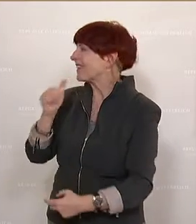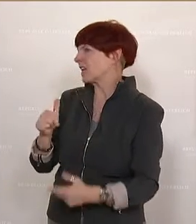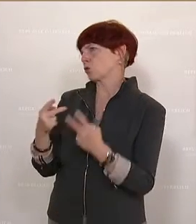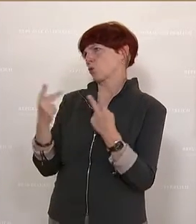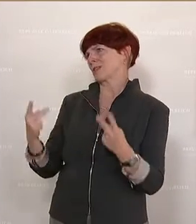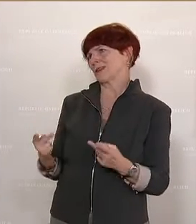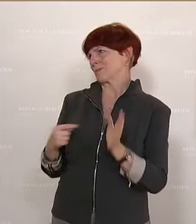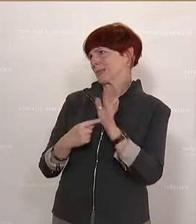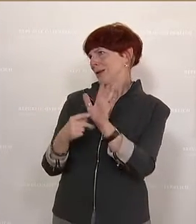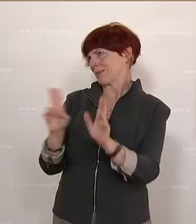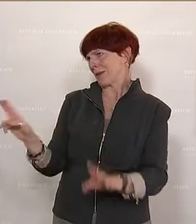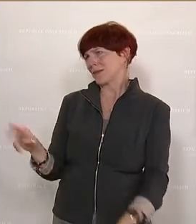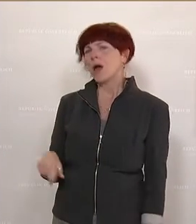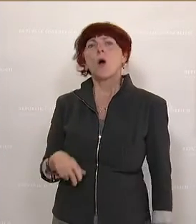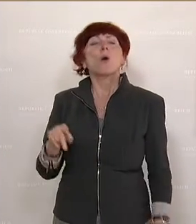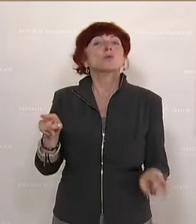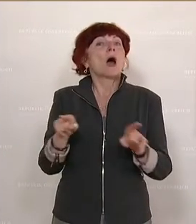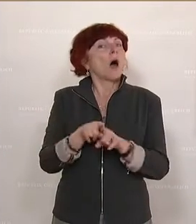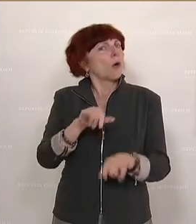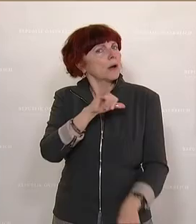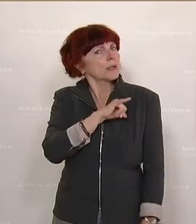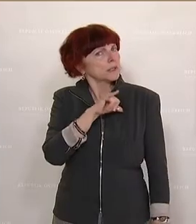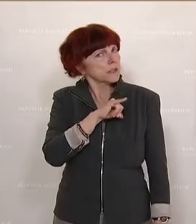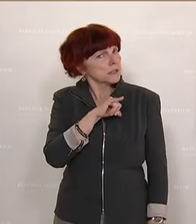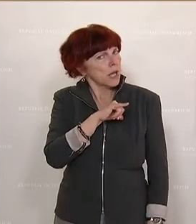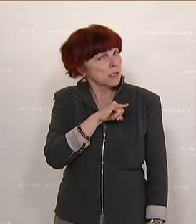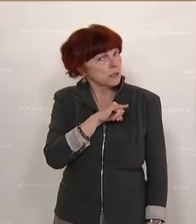also sehr interessant wirklich zur Kenntnis genommen habe,